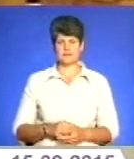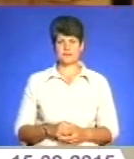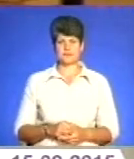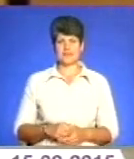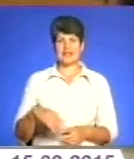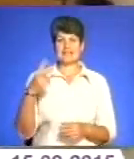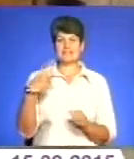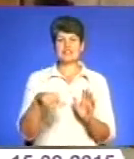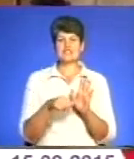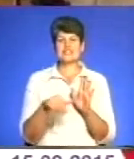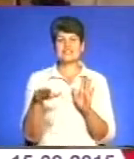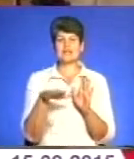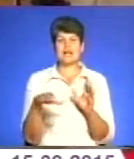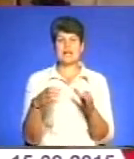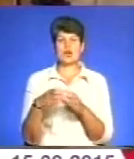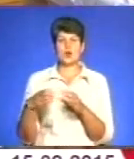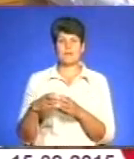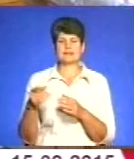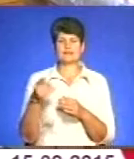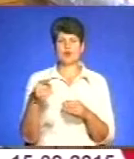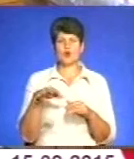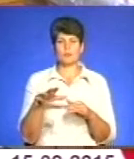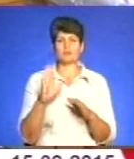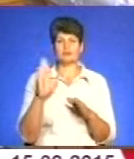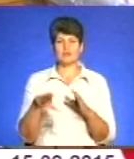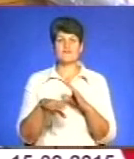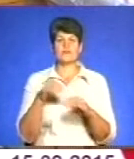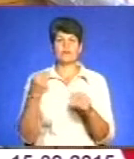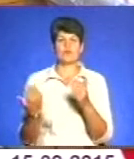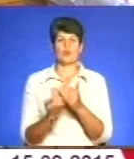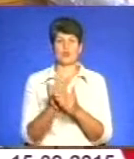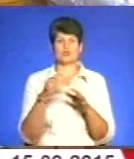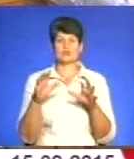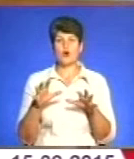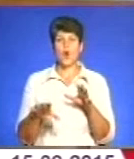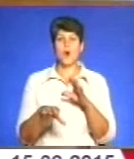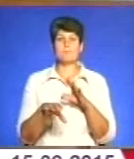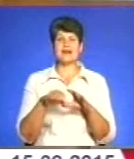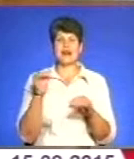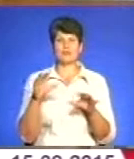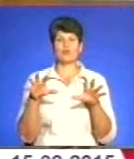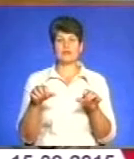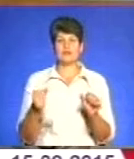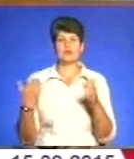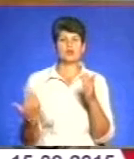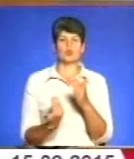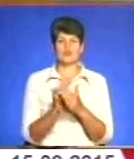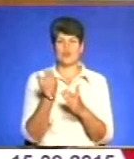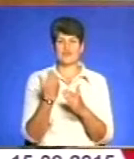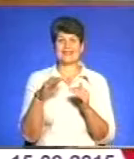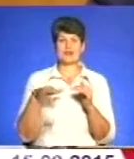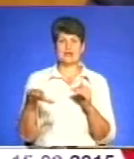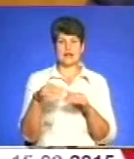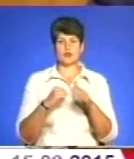26 територіальних громад на Тернопільщині підуть на вибори у новому статусі. Обиратимуть владу на принципово новій територіальній